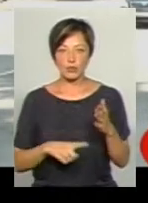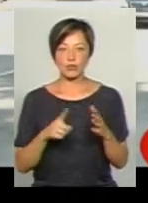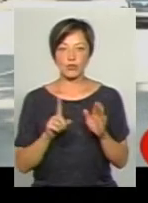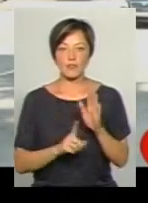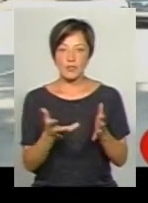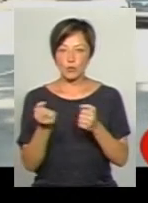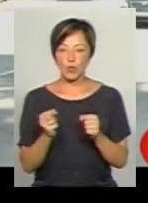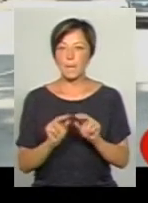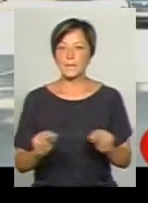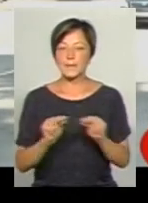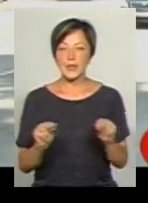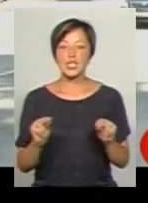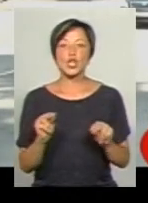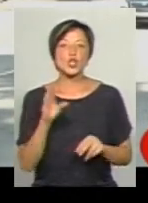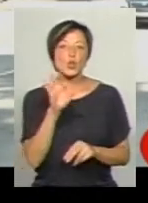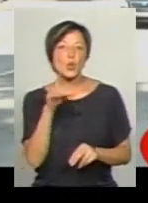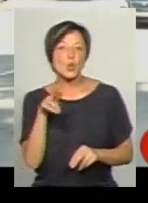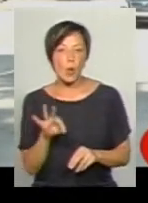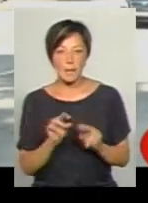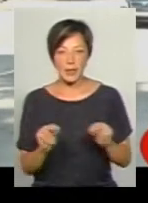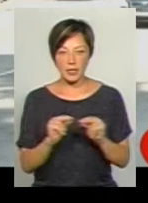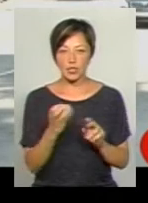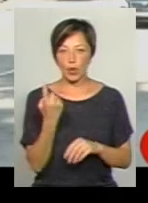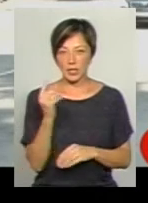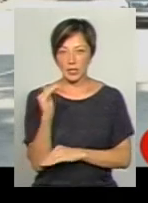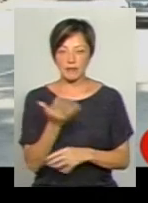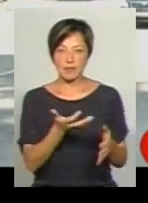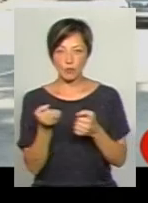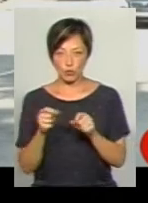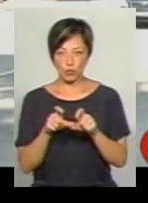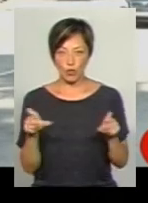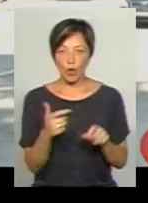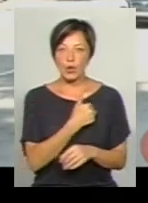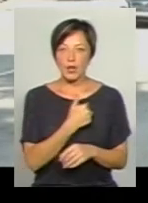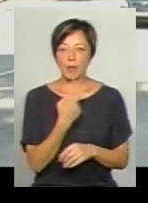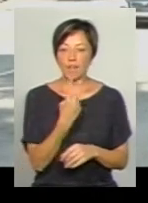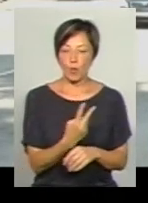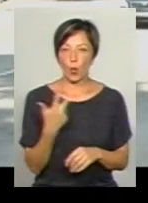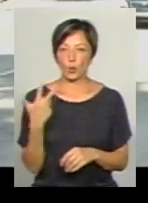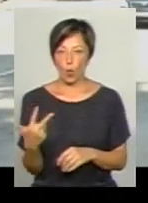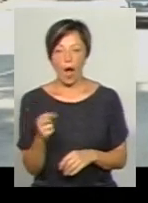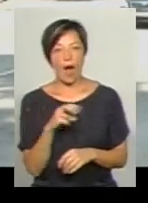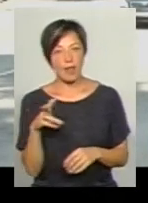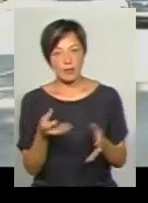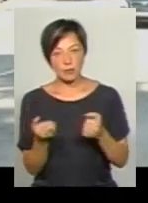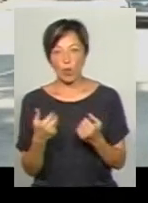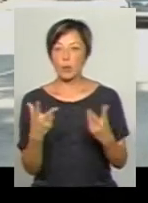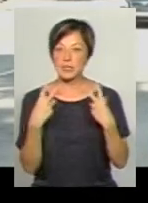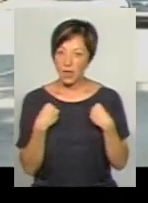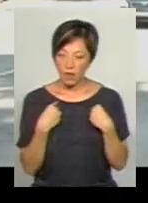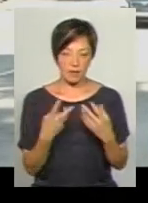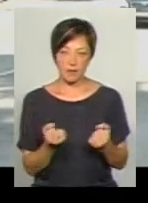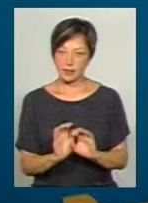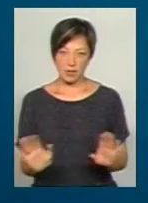що візьмуть сурдопедагога. заради нас, там ще одна дитина була, заради хоча б двох-трьох, але візьмуть. Нам обіцяли,